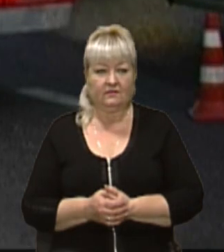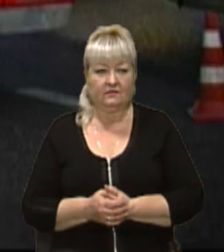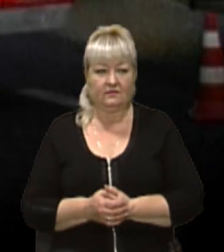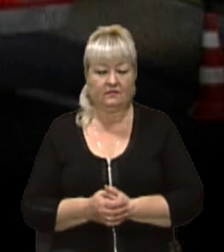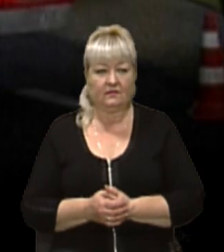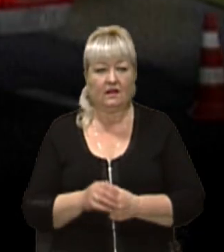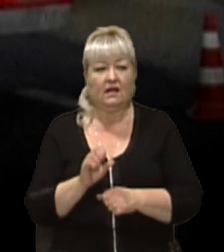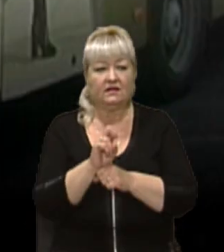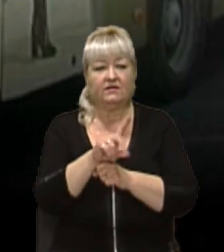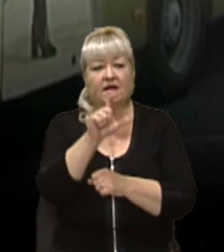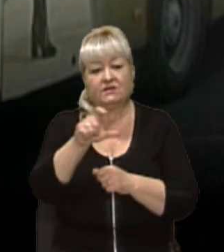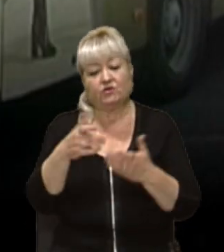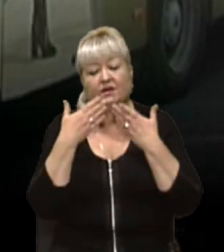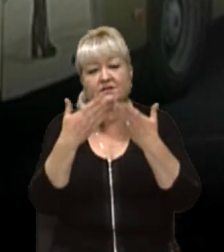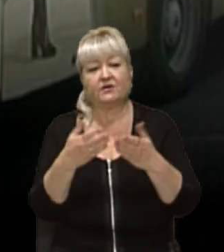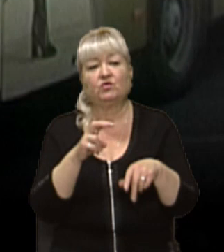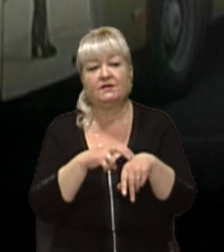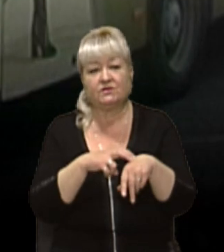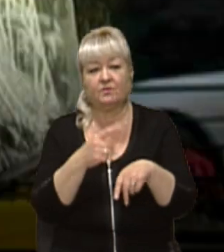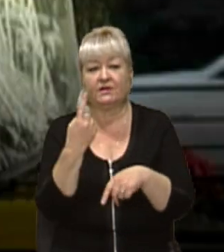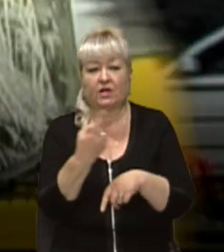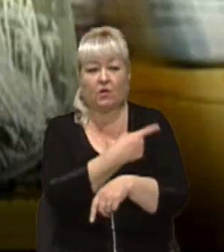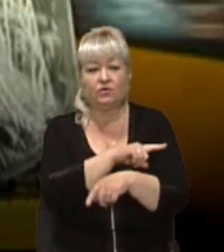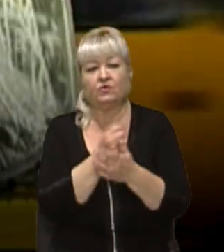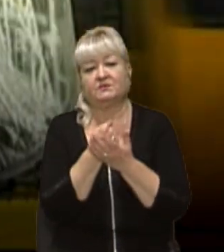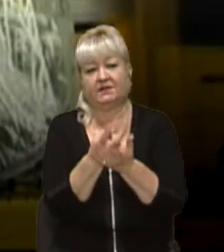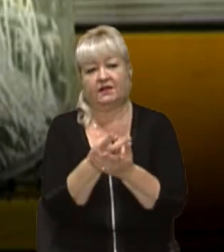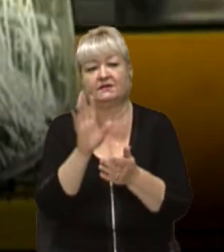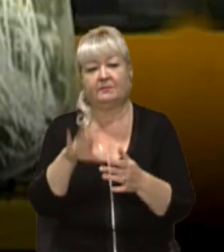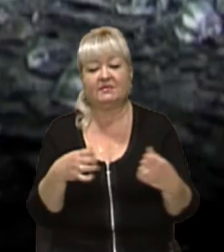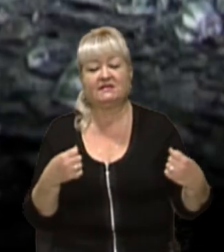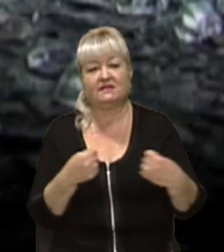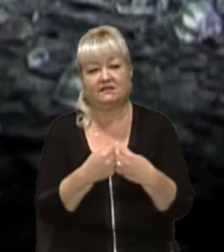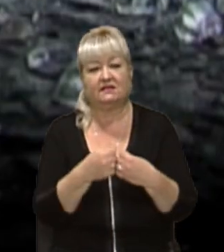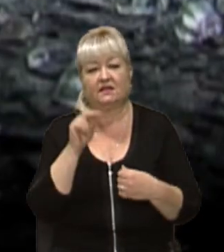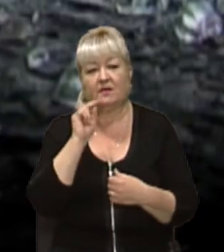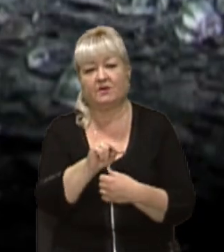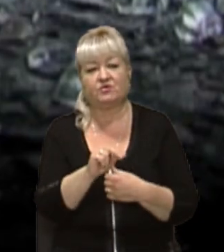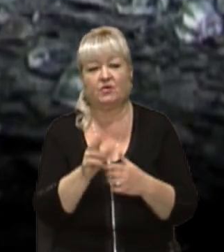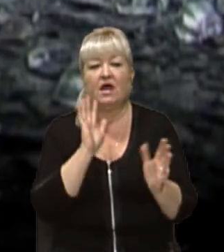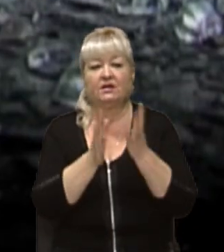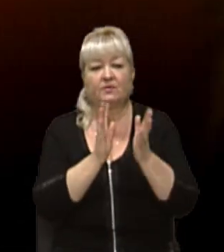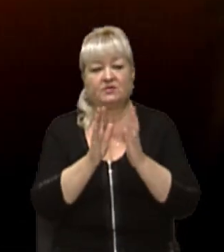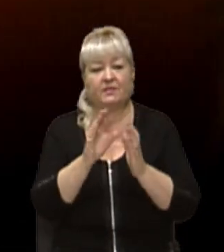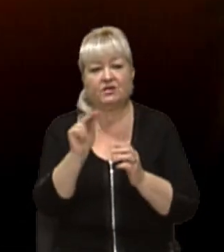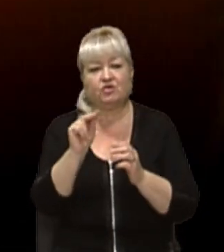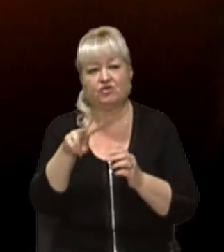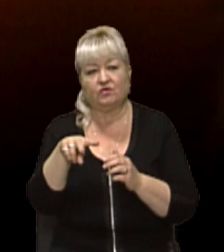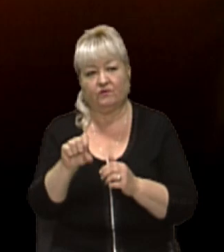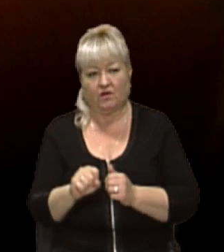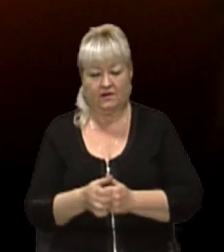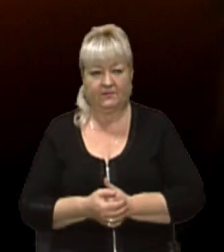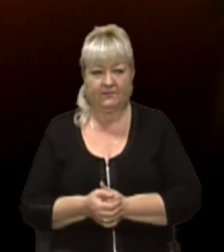12 людей звернулися до медиків, одну госпіталізували після зіткнення маршруток на проспекті Чорновола. Він